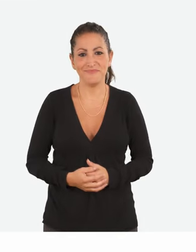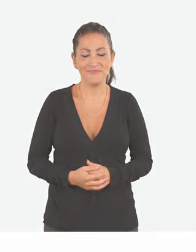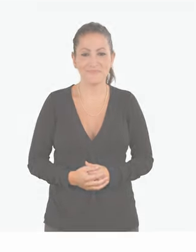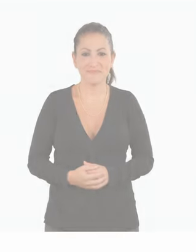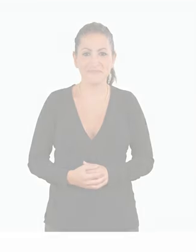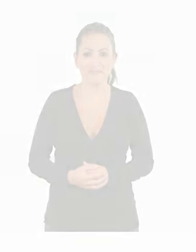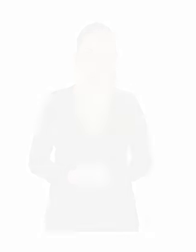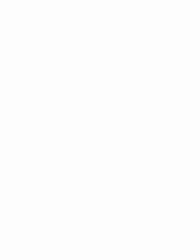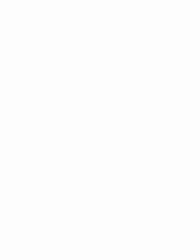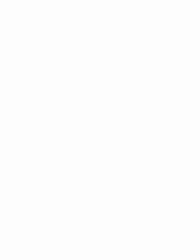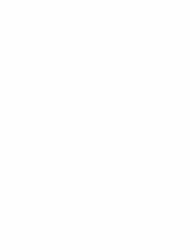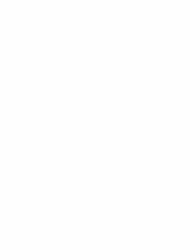encore.